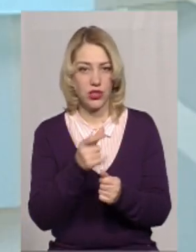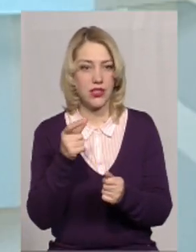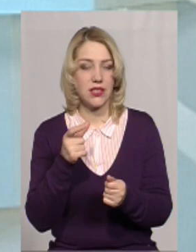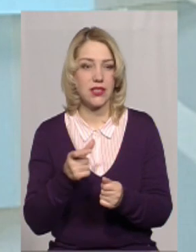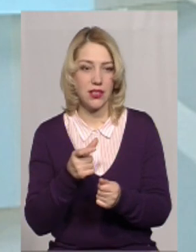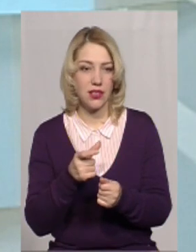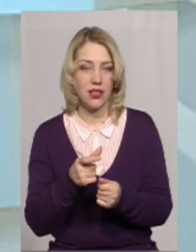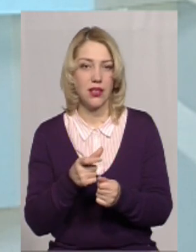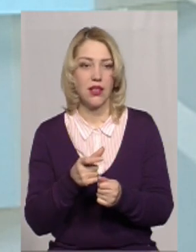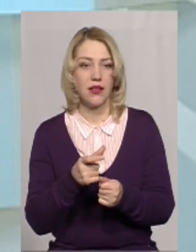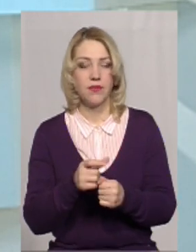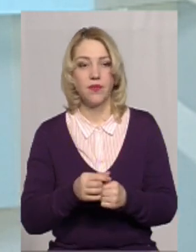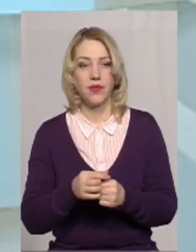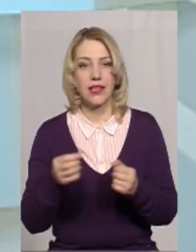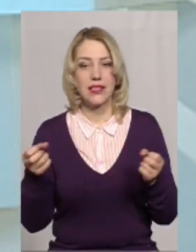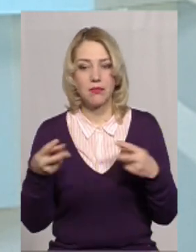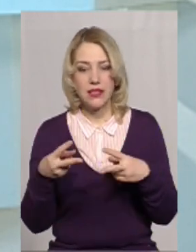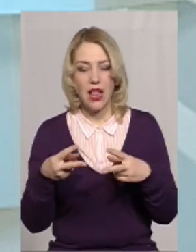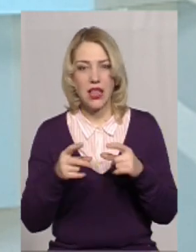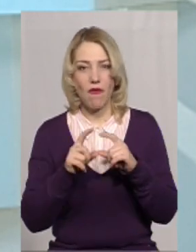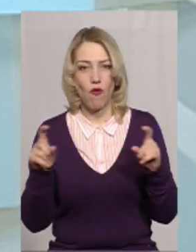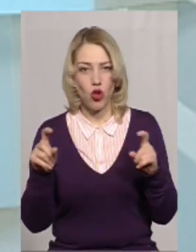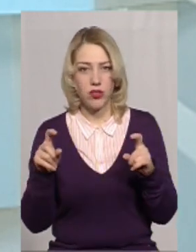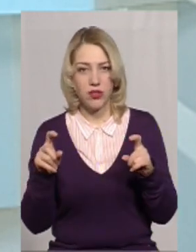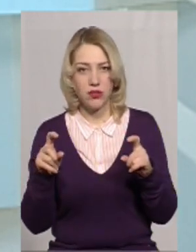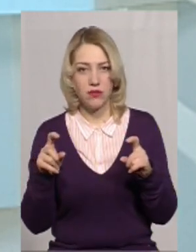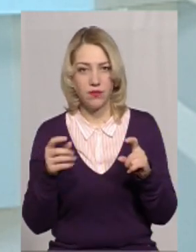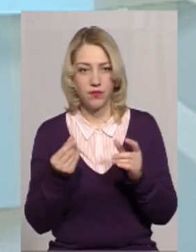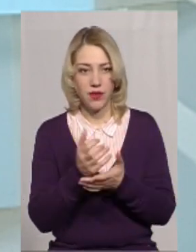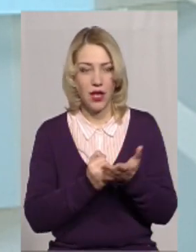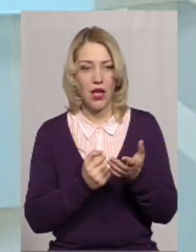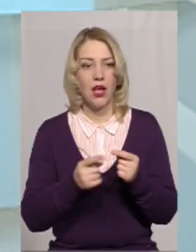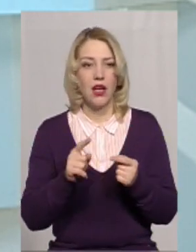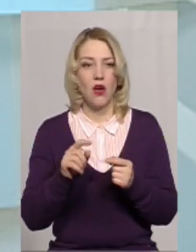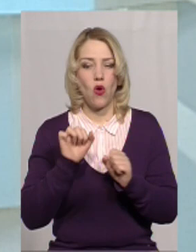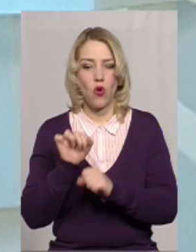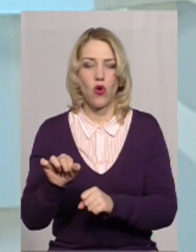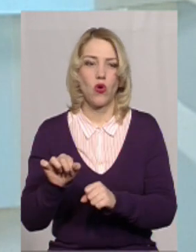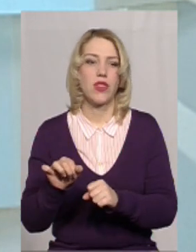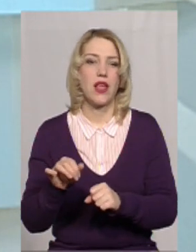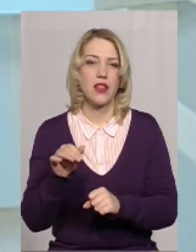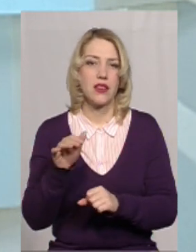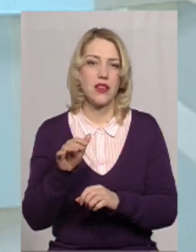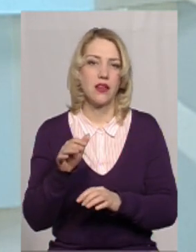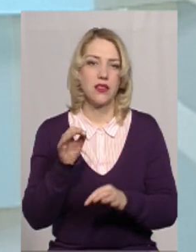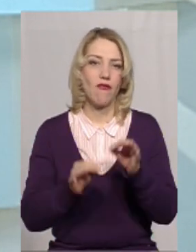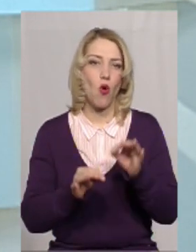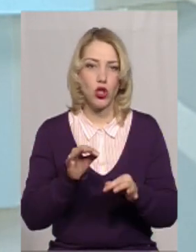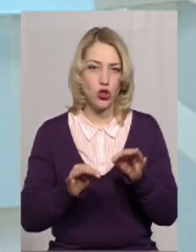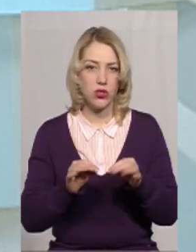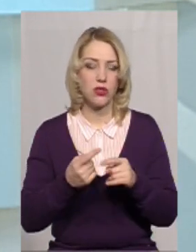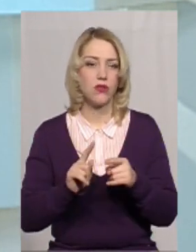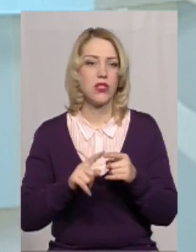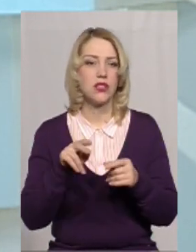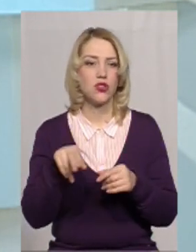спеціального фонду, якщо я не помиляюся, охорони навколишнього середовища. Вони також підуть на